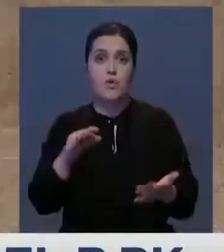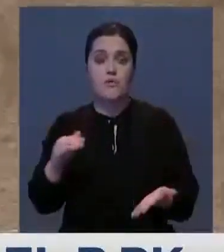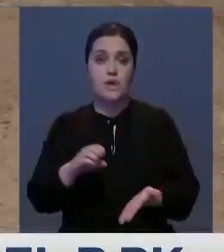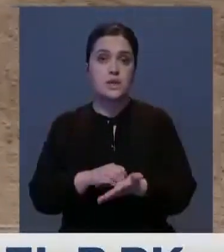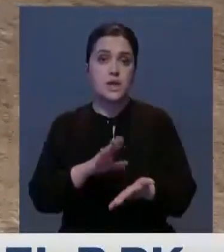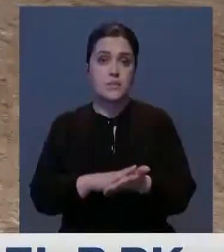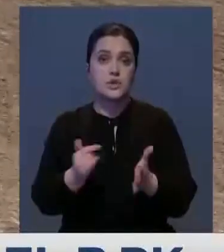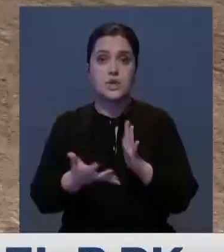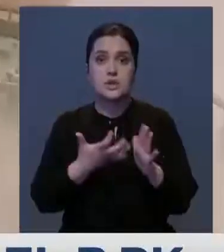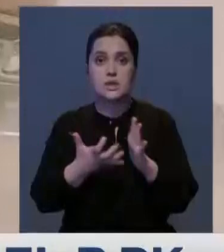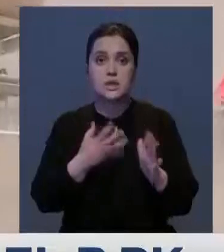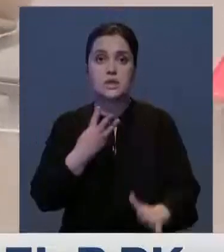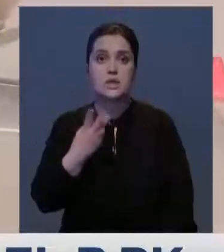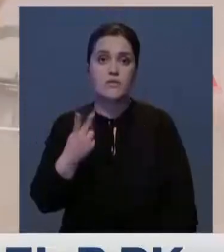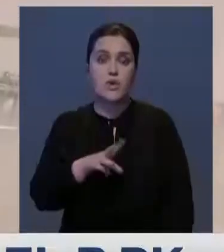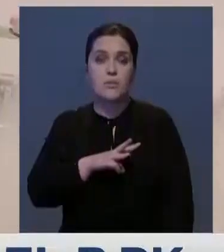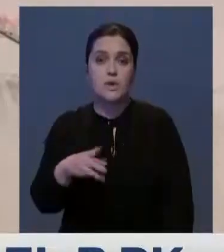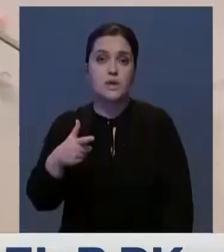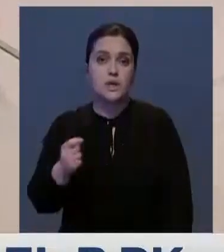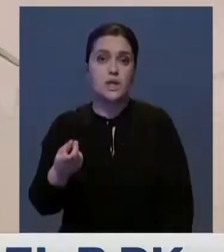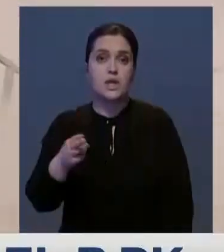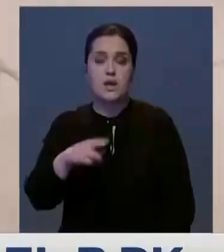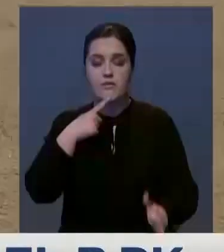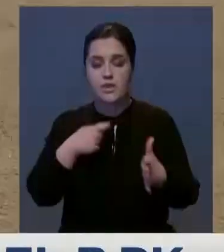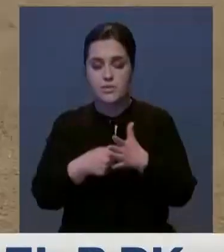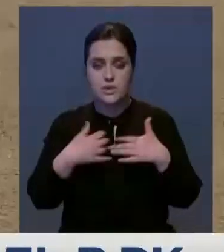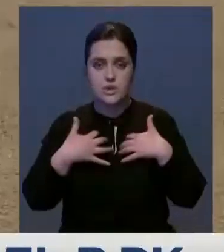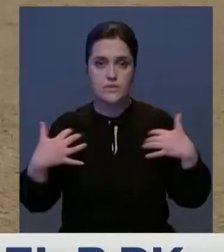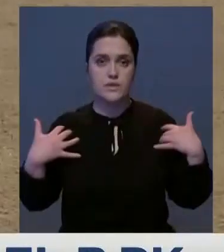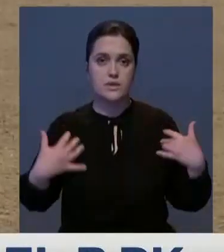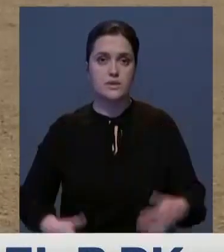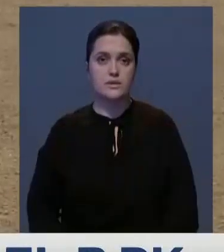стране наблюдается дефицит 32 миллионов гектаров для выпаса скота.